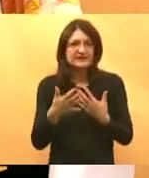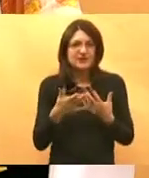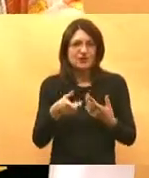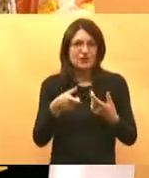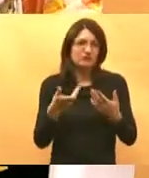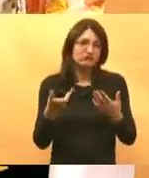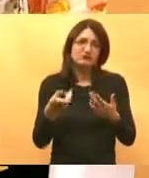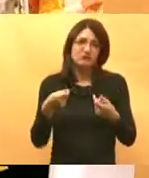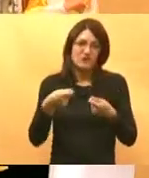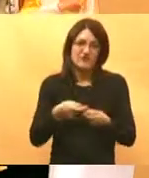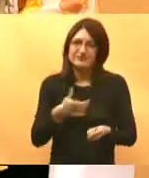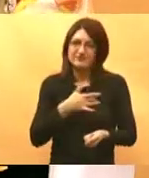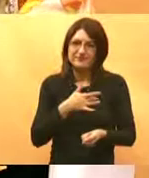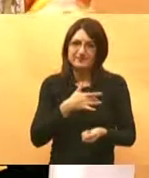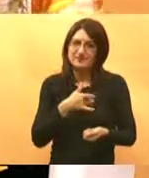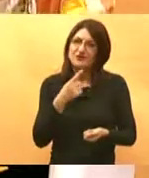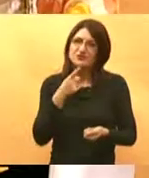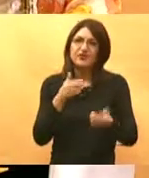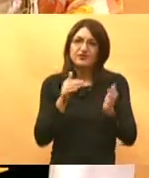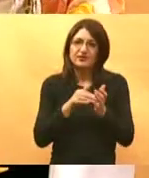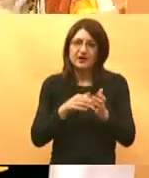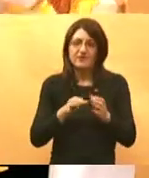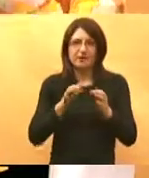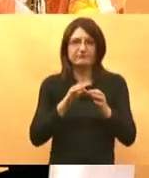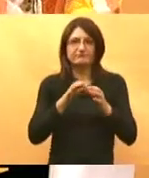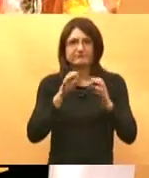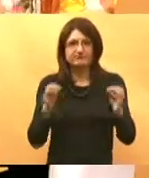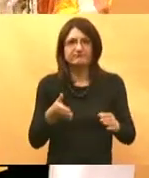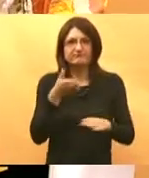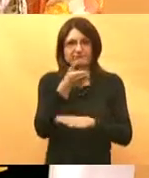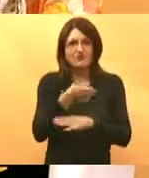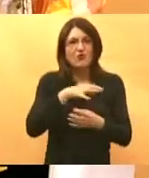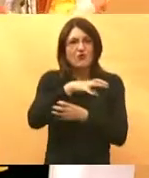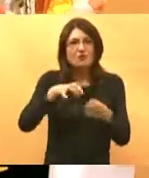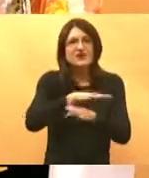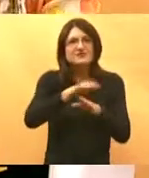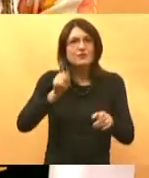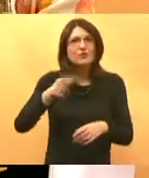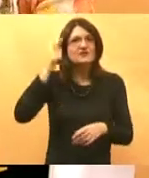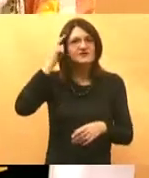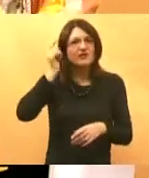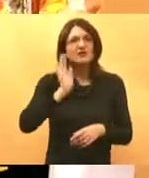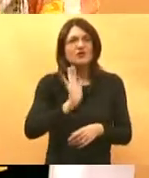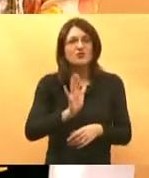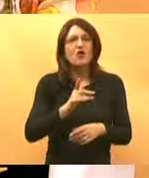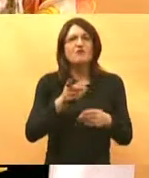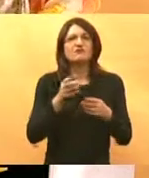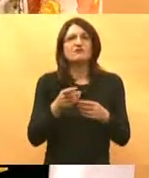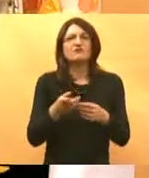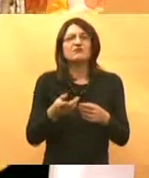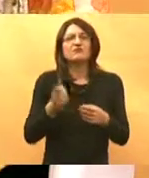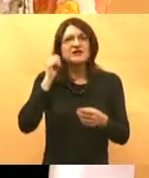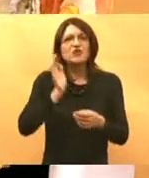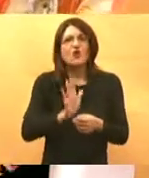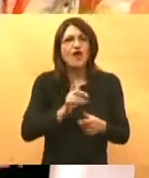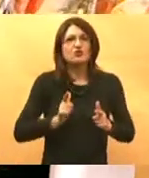kardioloških stvari govorio da treba mu se zaista uputiti neko u obitelj da se svi nauče s tim živati da se nauče ponašati da se ovo